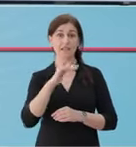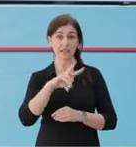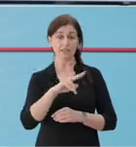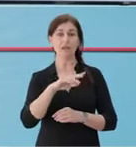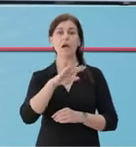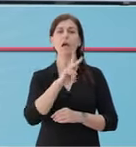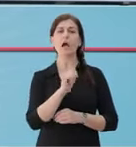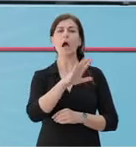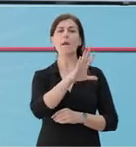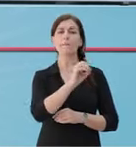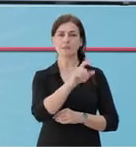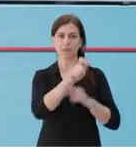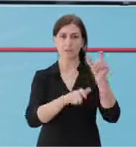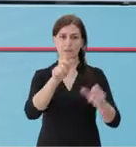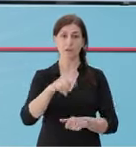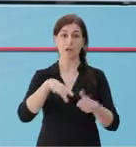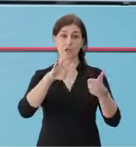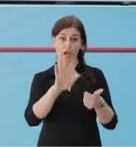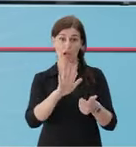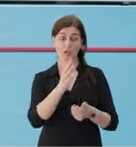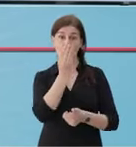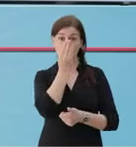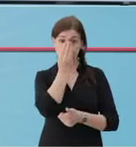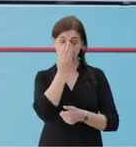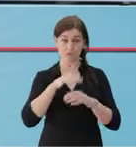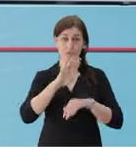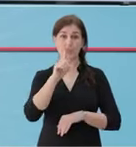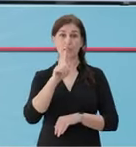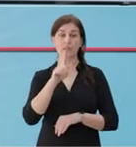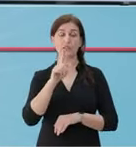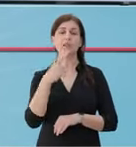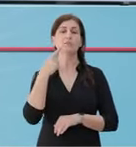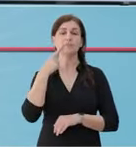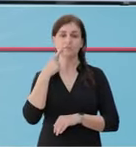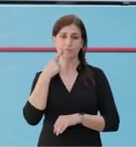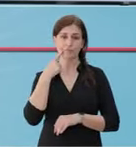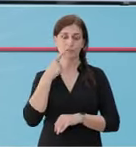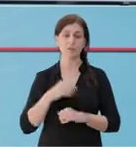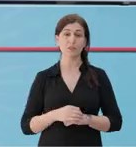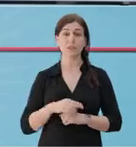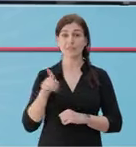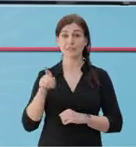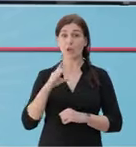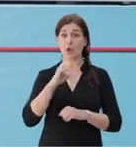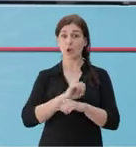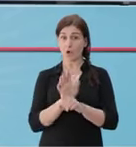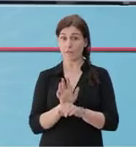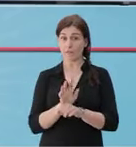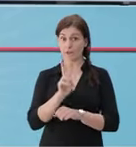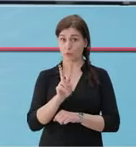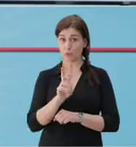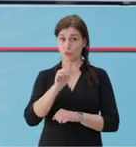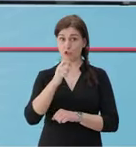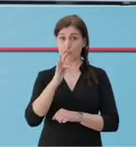janë 50 të shëruar, 6 prejtyre në terapie intensive dhe një pacientë është të intubuar. Dërsa në